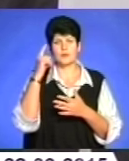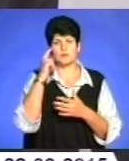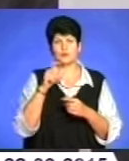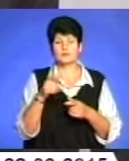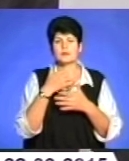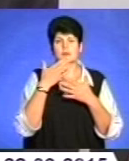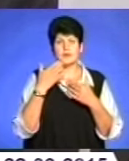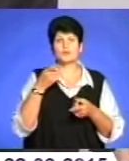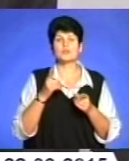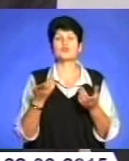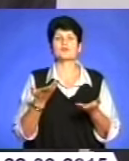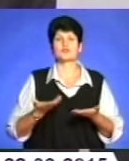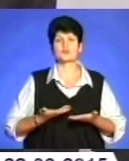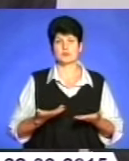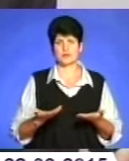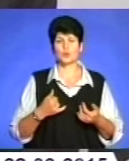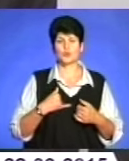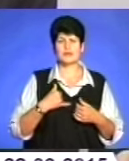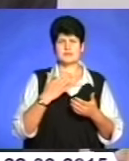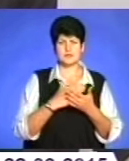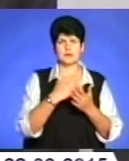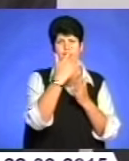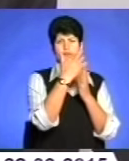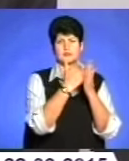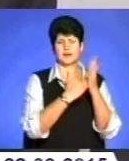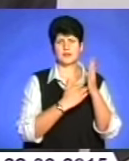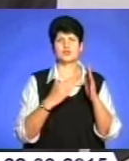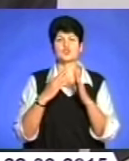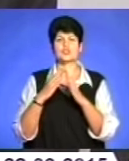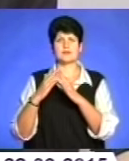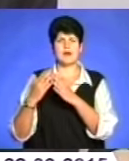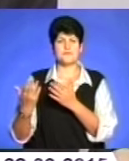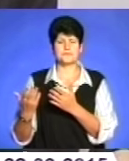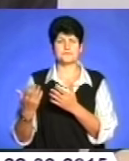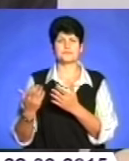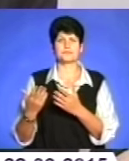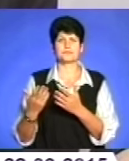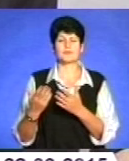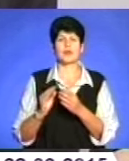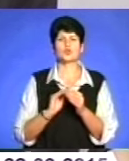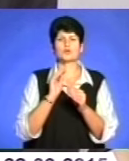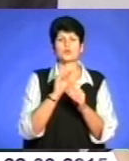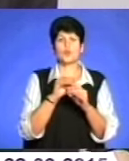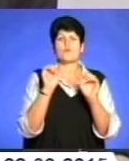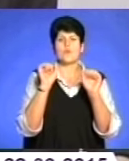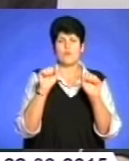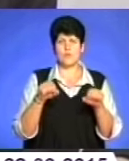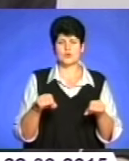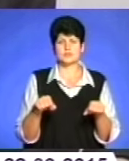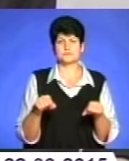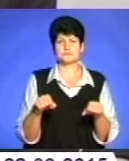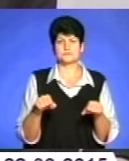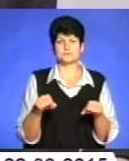не мають дійсно де жити. В нас є перелік житла, тобто додатково ми можемо, зараз,